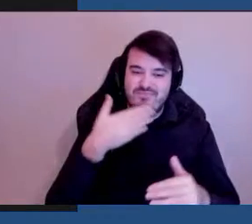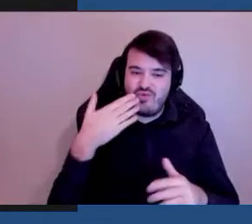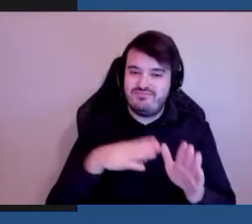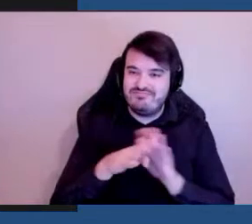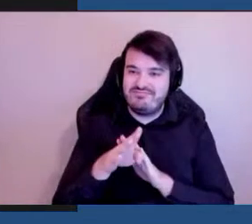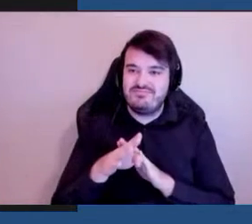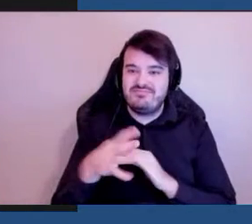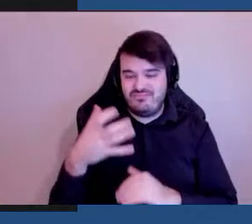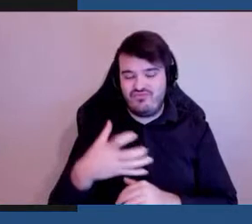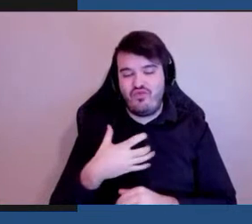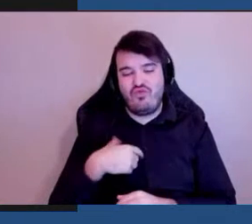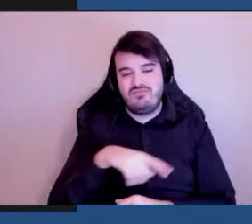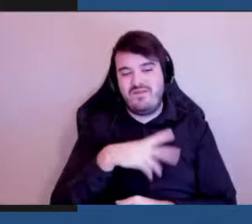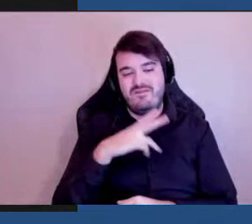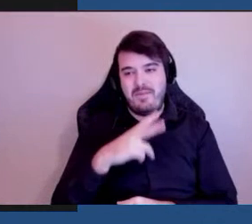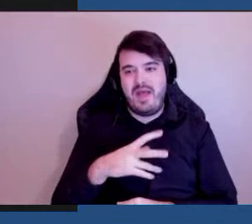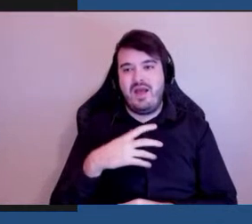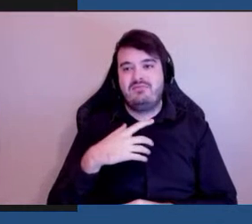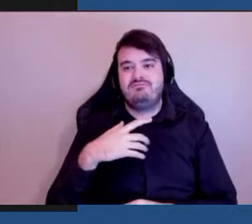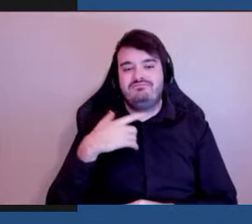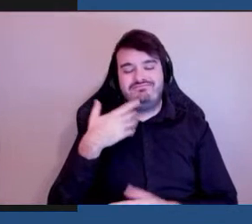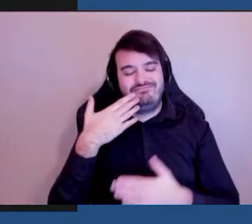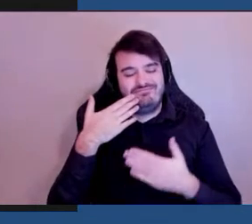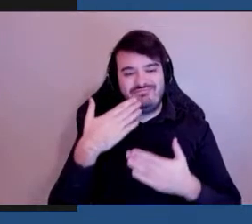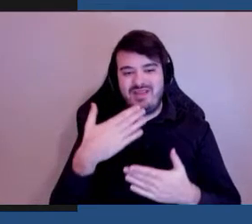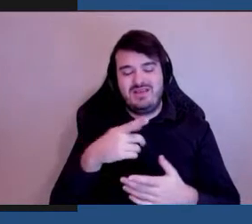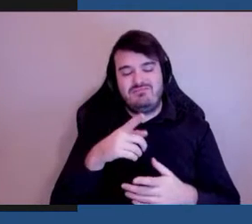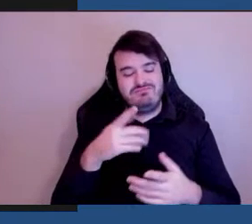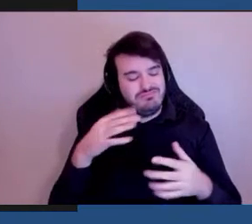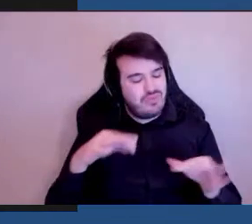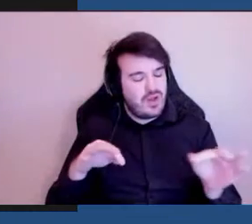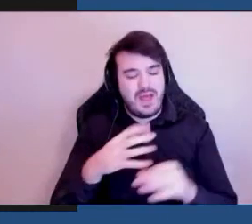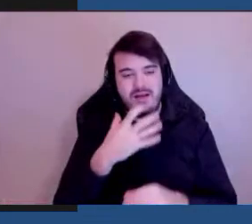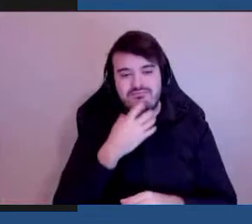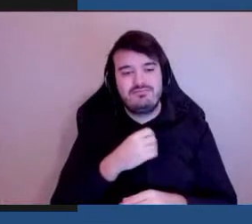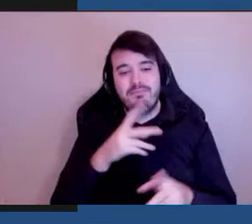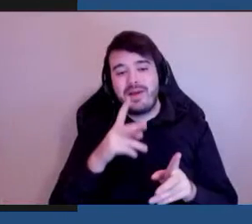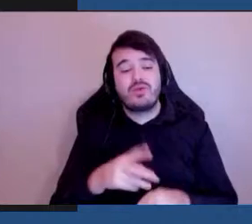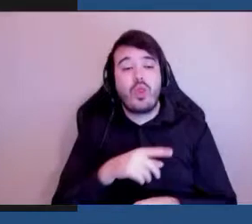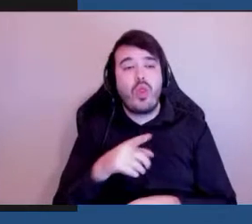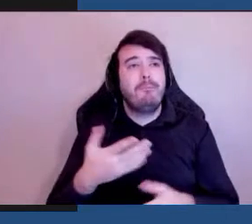adresser les besoins de tous ces utilisateurs vulnérables.